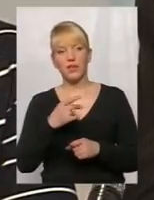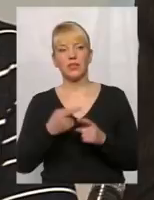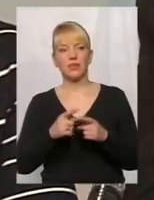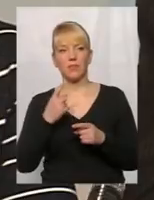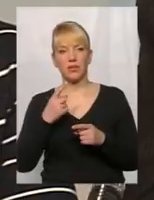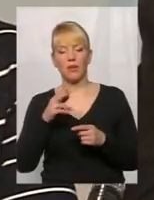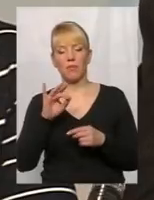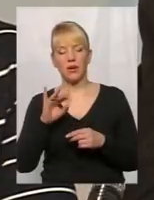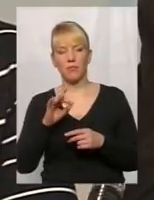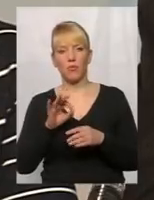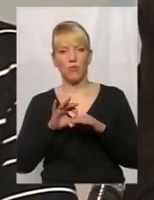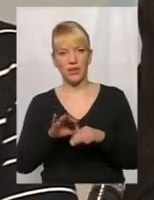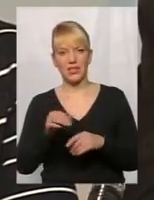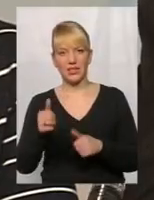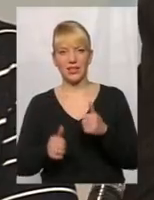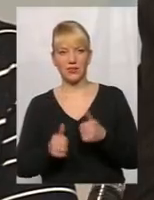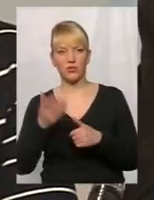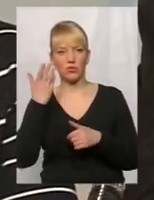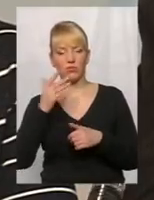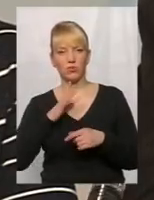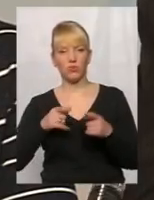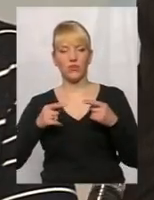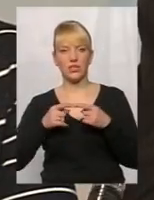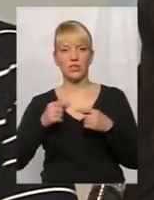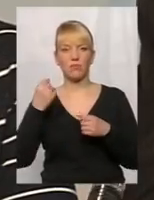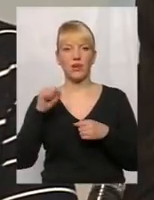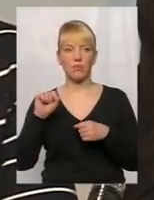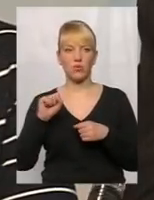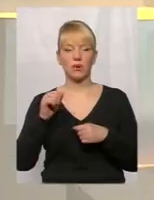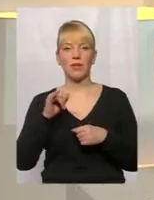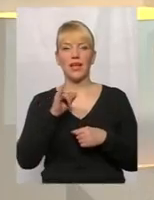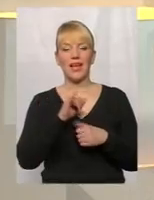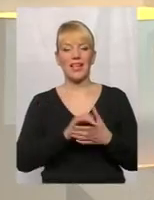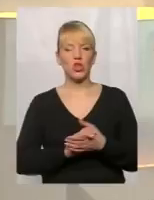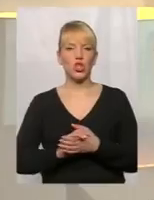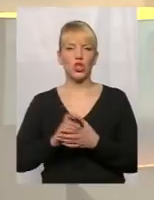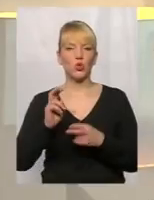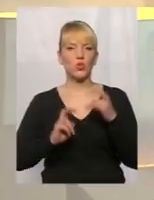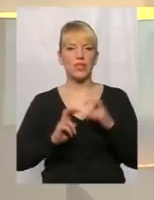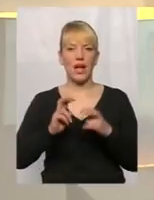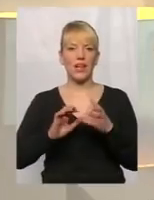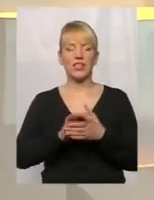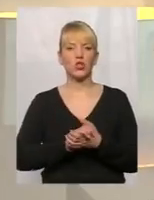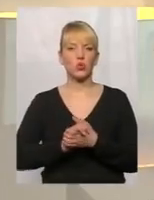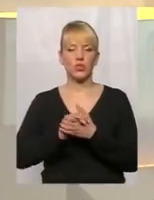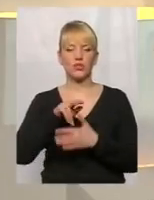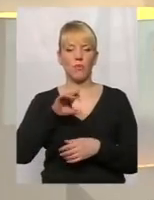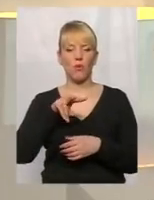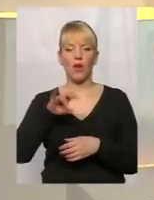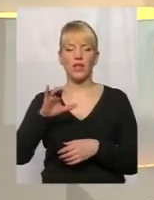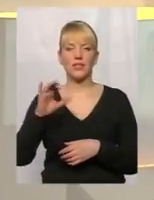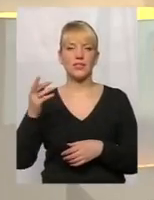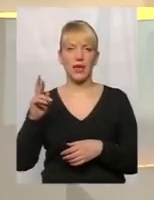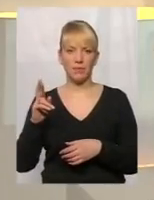проведенні тендеру, коли було визначено переможцем індустріальний союз «Полісся»,